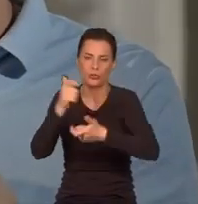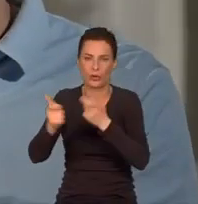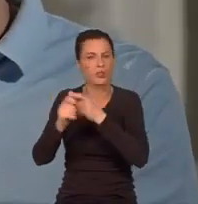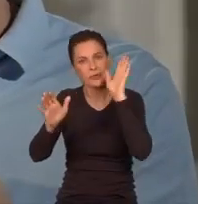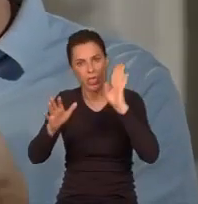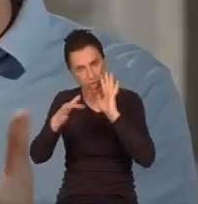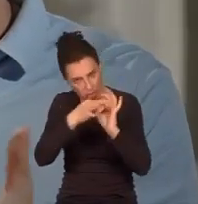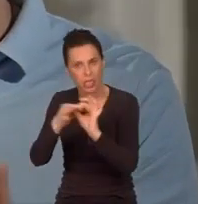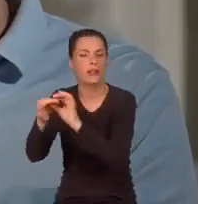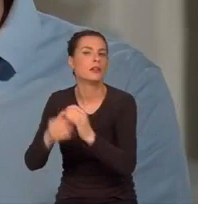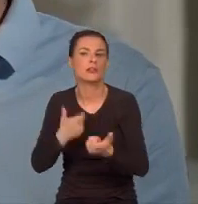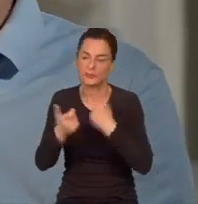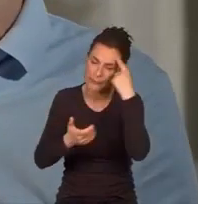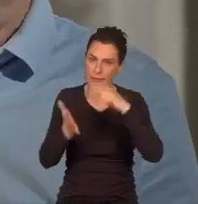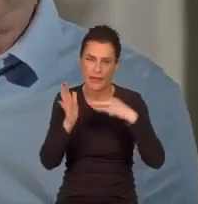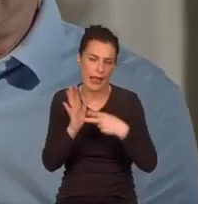próbie czasu.